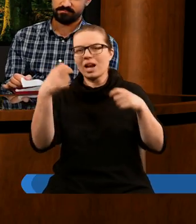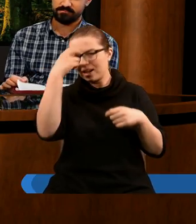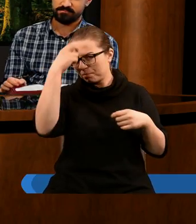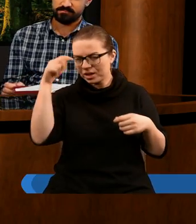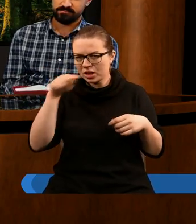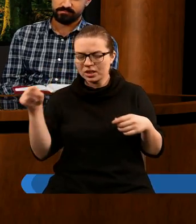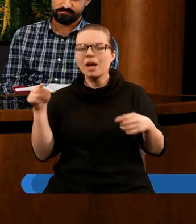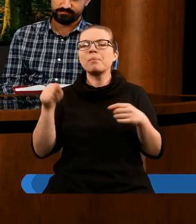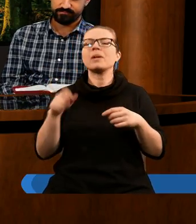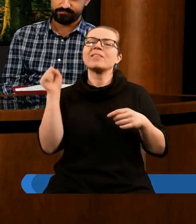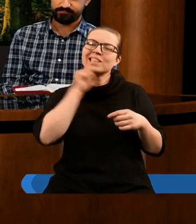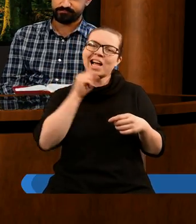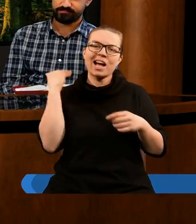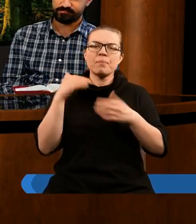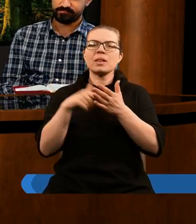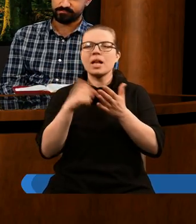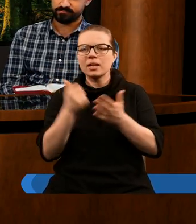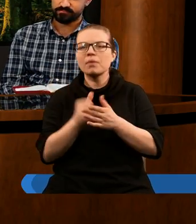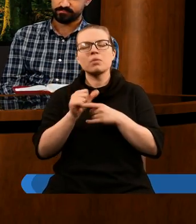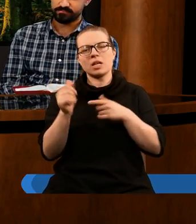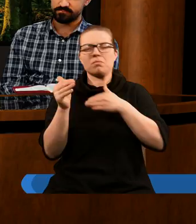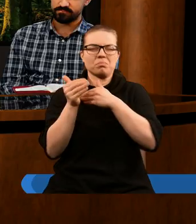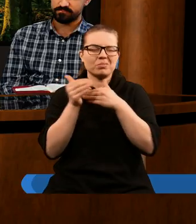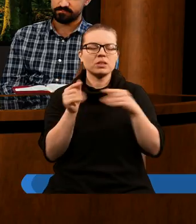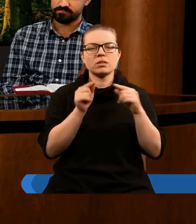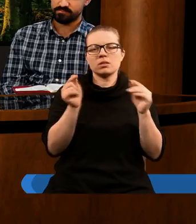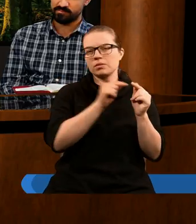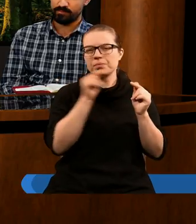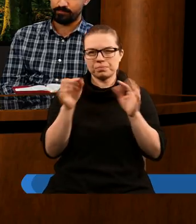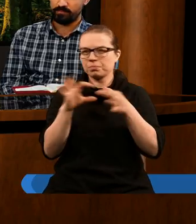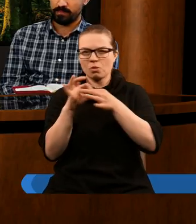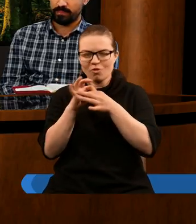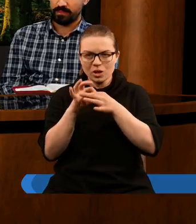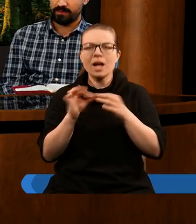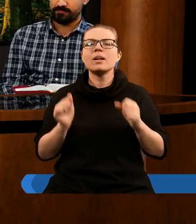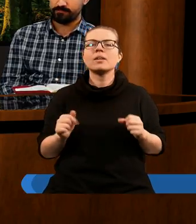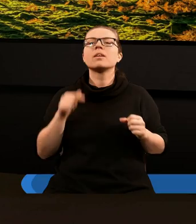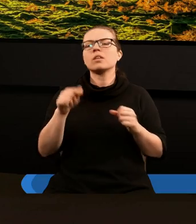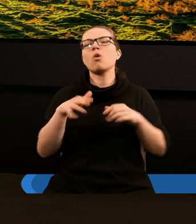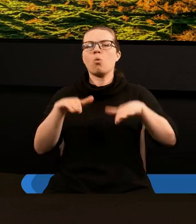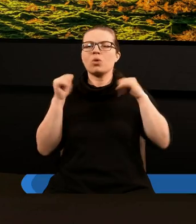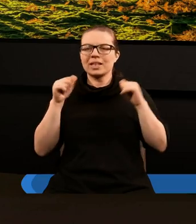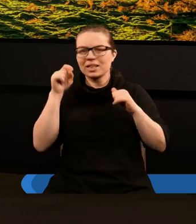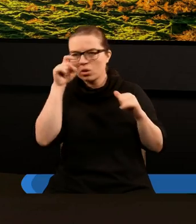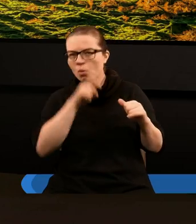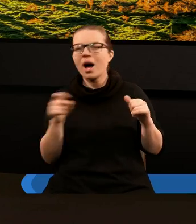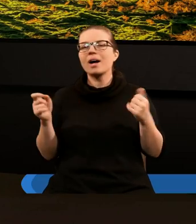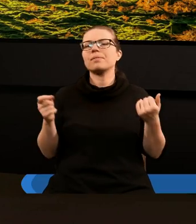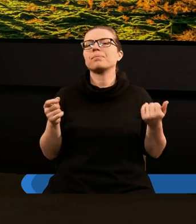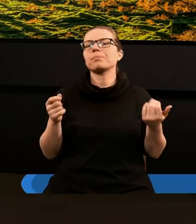w Starym Testamencie są bardzo blisko znaczne. Mówią one o tym, żeby unikać zła, żeby